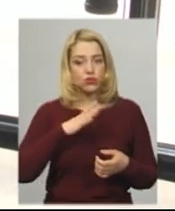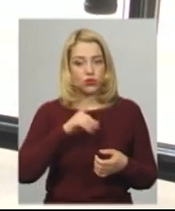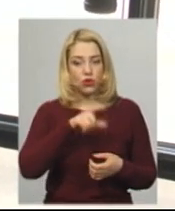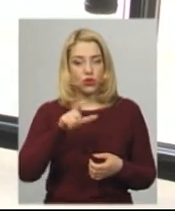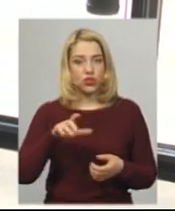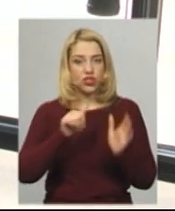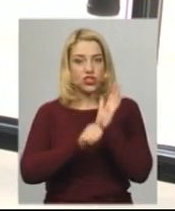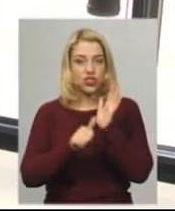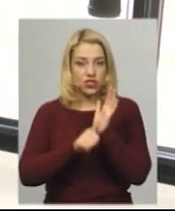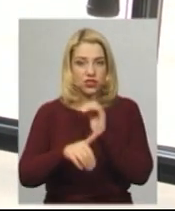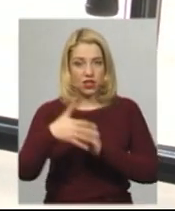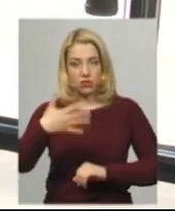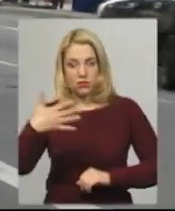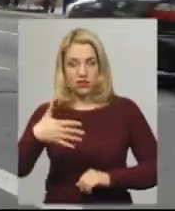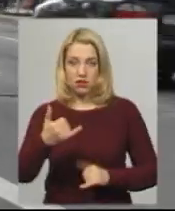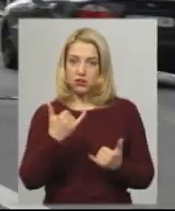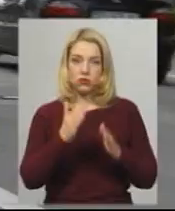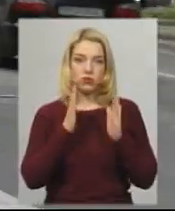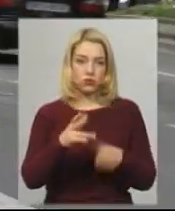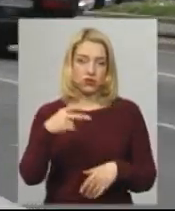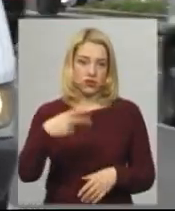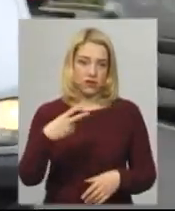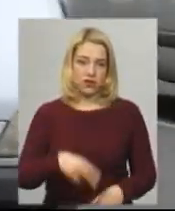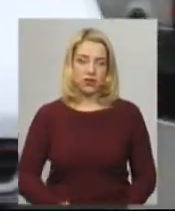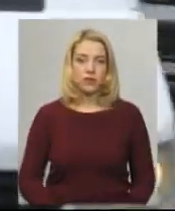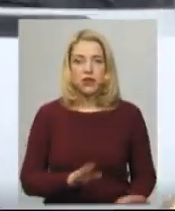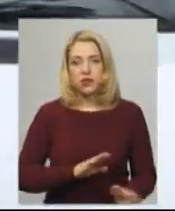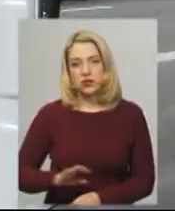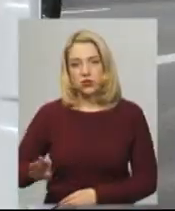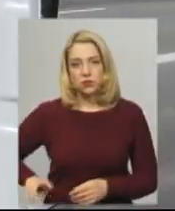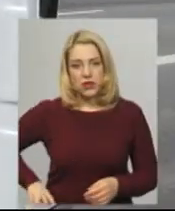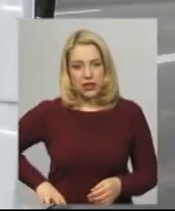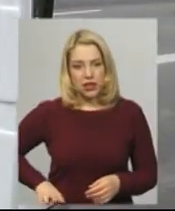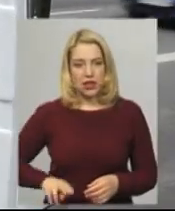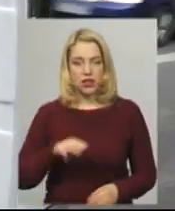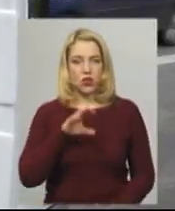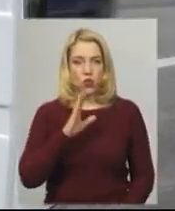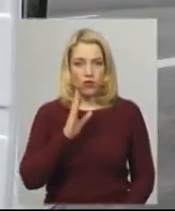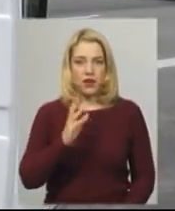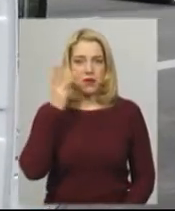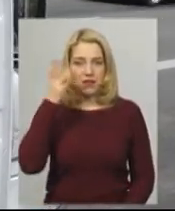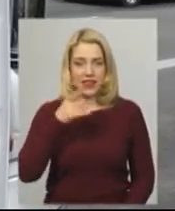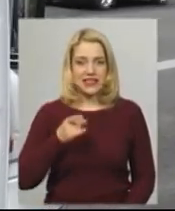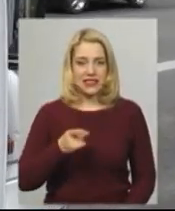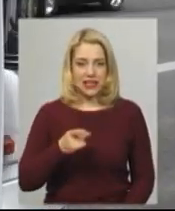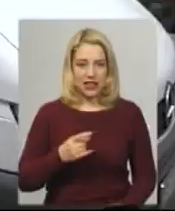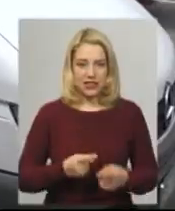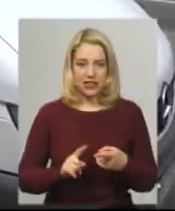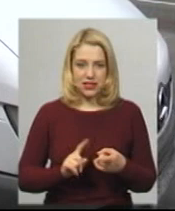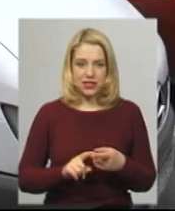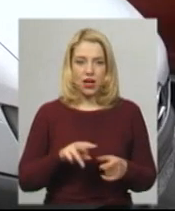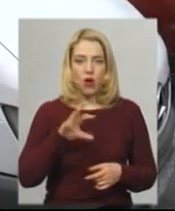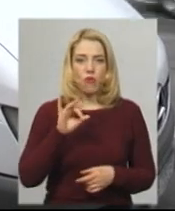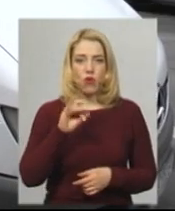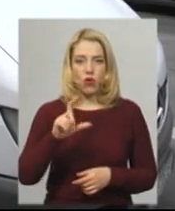по 50, а зараз там 20. Заступниця директора ТО «Хмельницький таксі» Валентина Мороз, який надає послуги з пасажирського перевезення